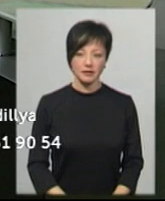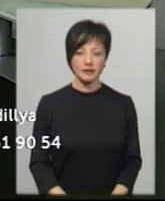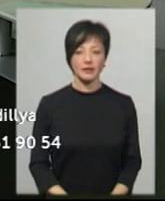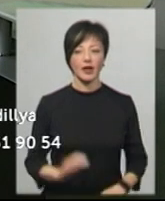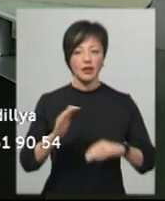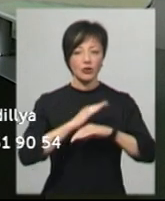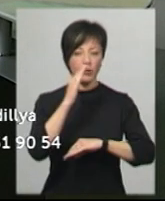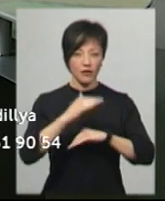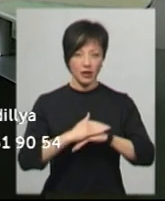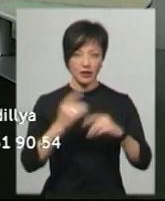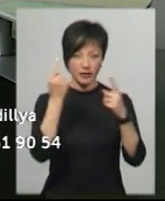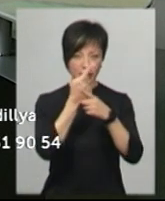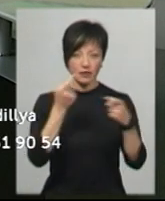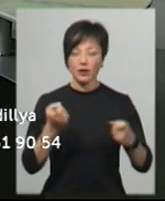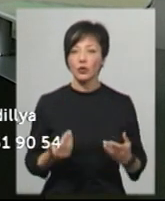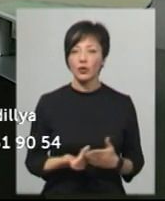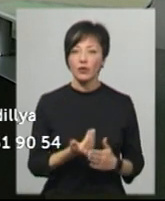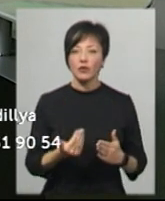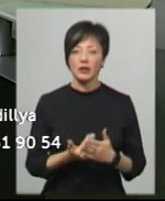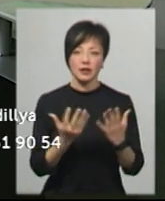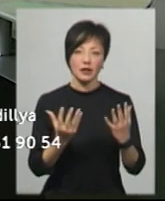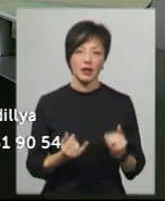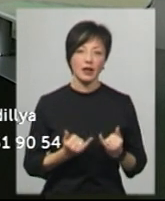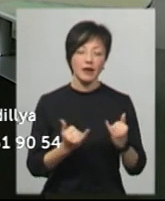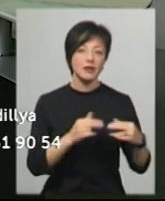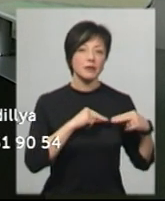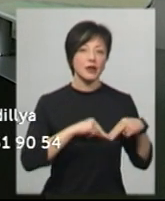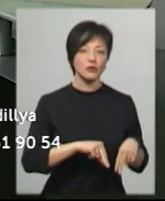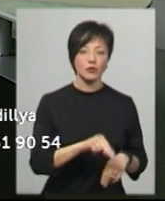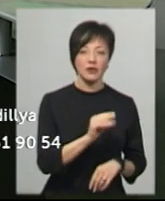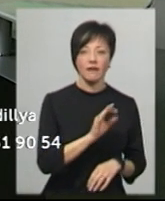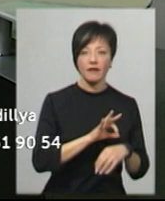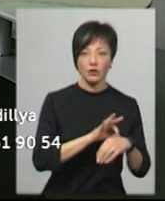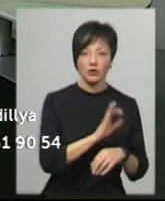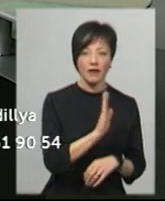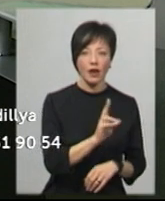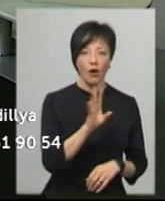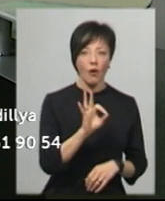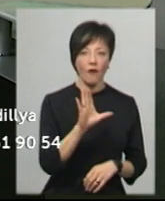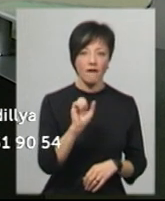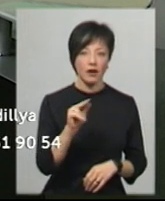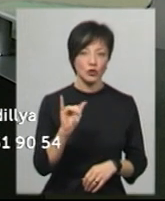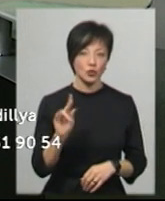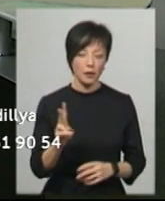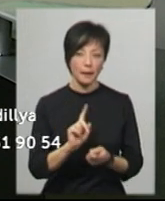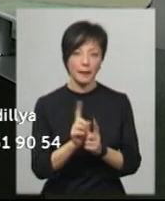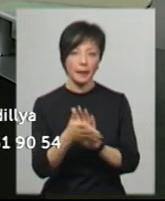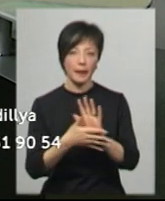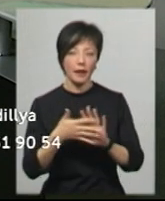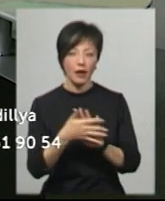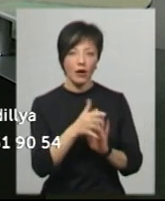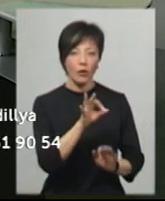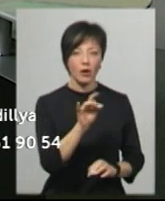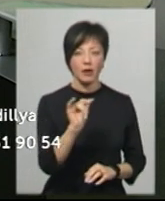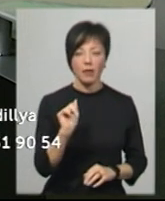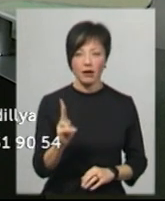Доброго вечора! В ефірі інформаційний випуск новин. У студії для вас працює ведуча Валерія Ковальчук. На жестову мову перекладає Ольга